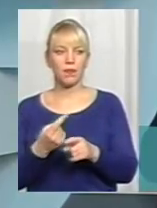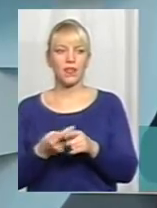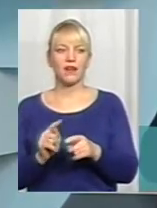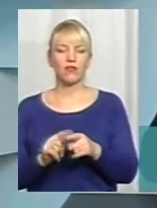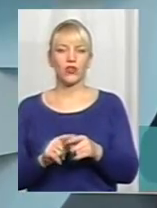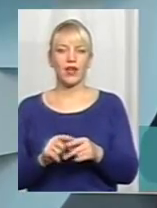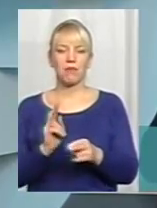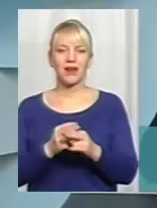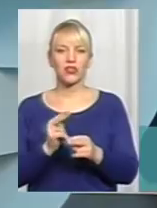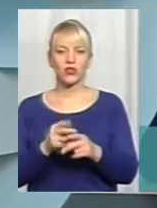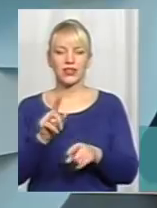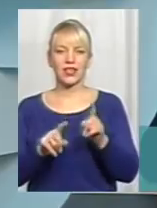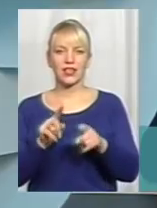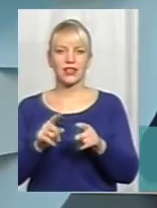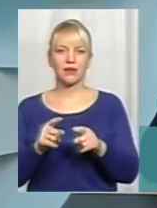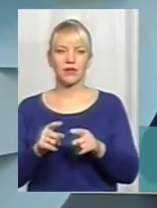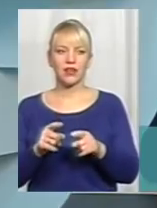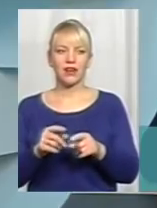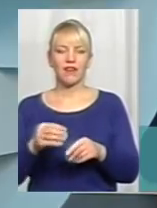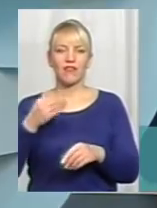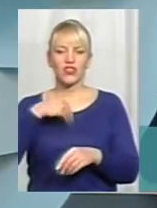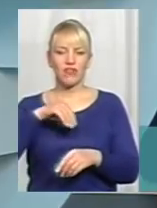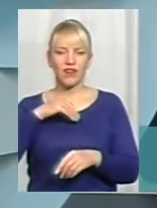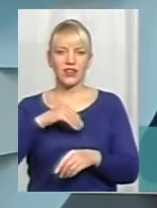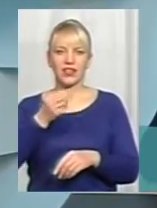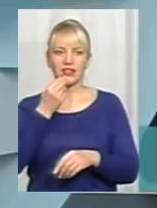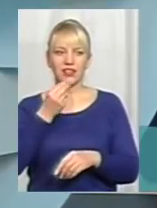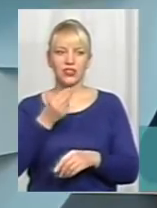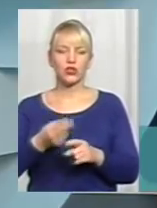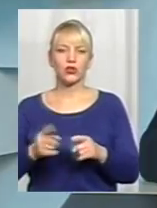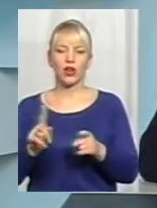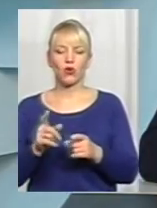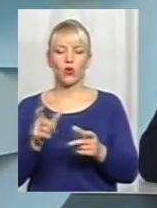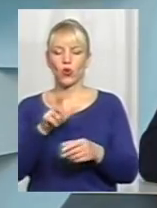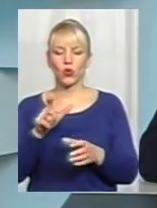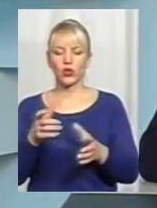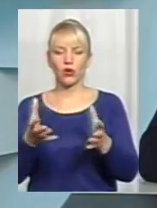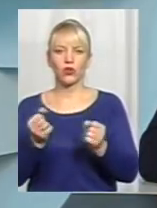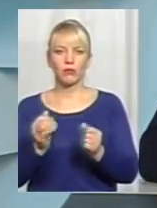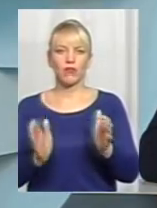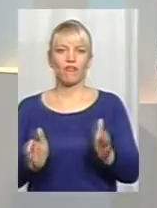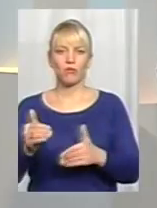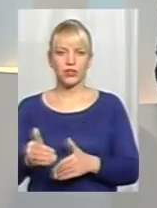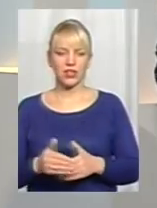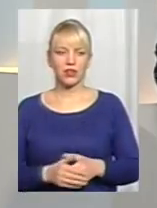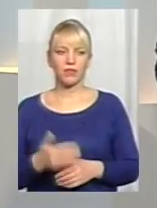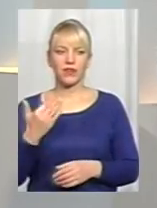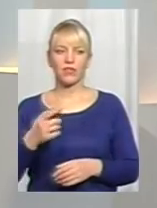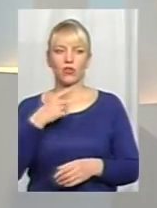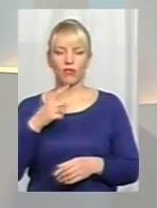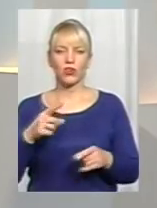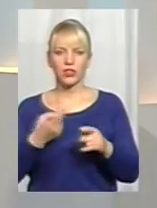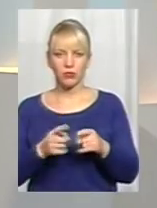не перешкоджувала деяким із них вживати їжу, яку отримали в посилках атомодорогих. Тобто ви зараз говорите відкрито про те, що